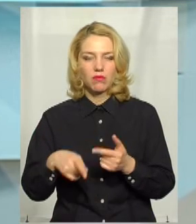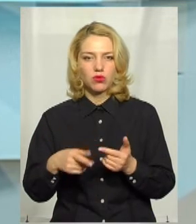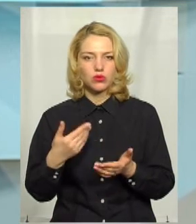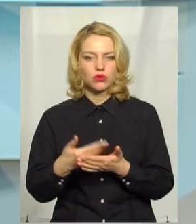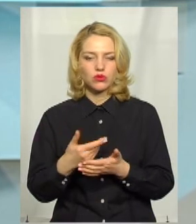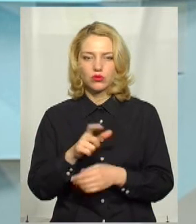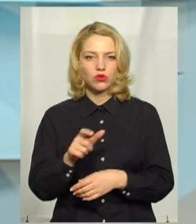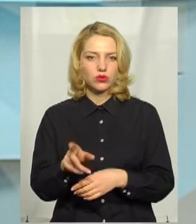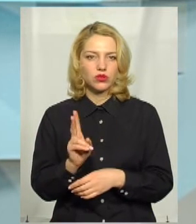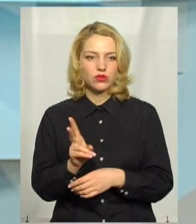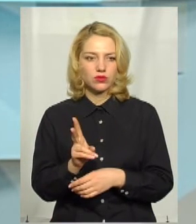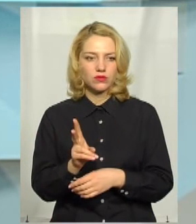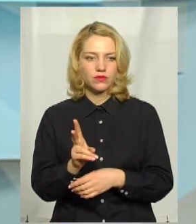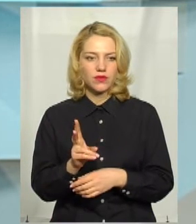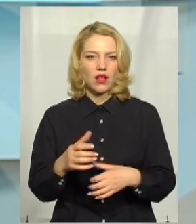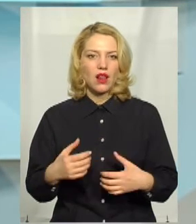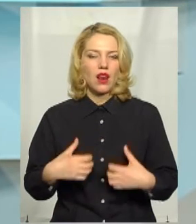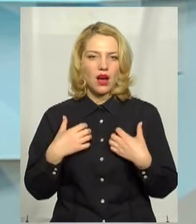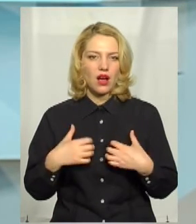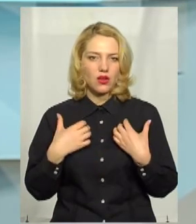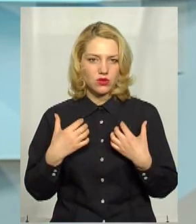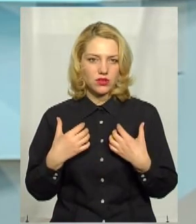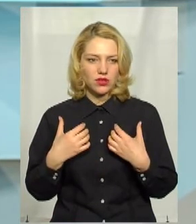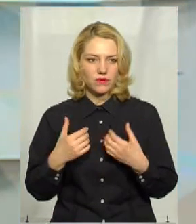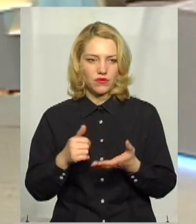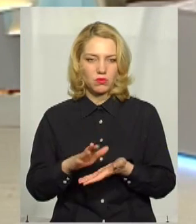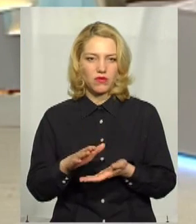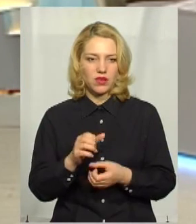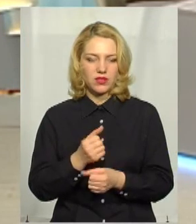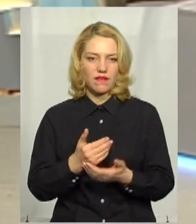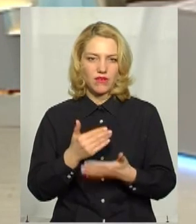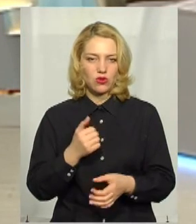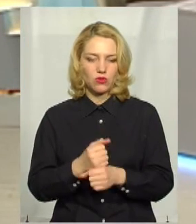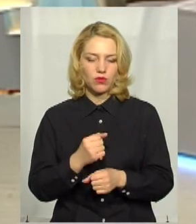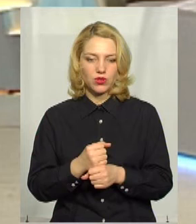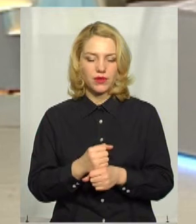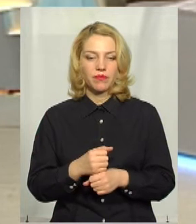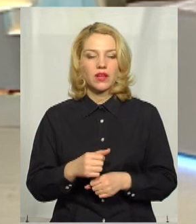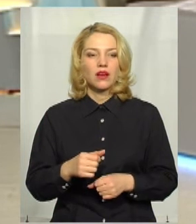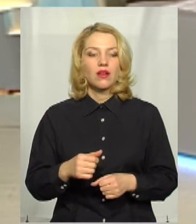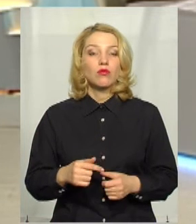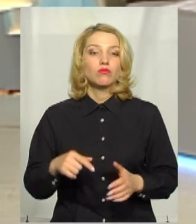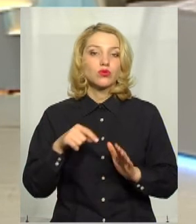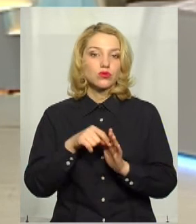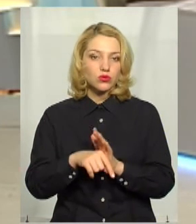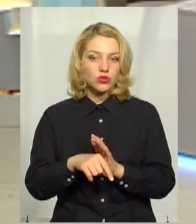люди, які також влякаються і відмовляються від роботи. Ну, по суті, робота,